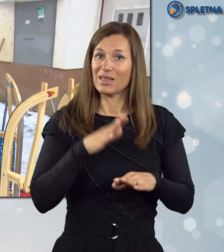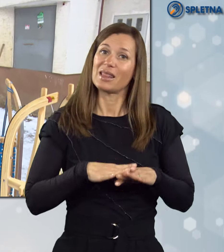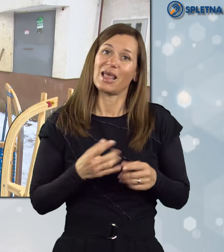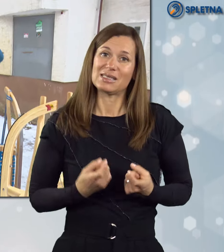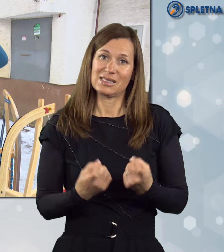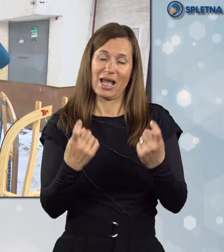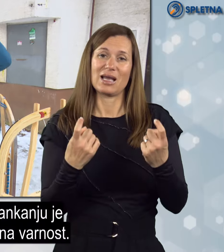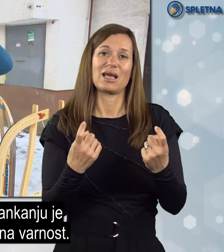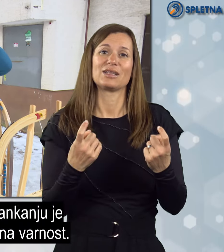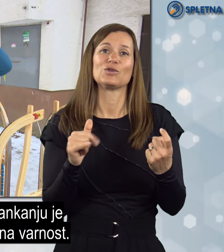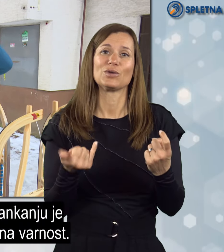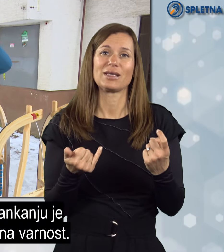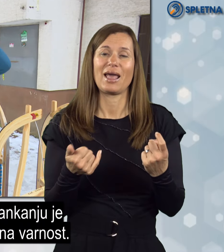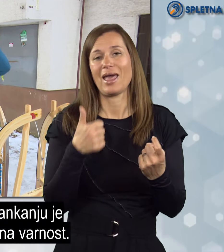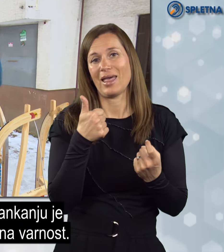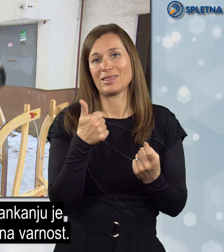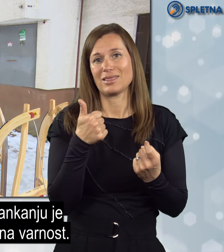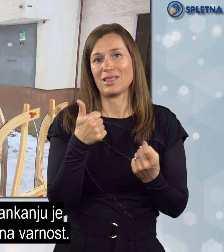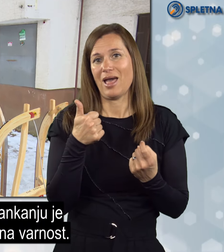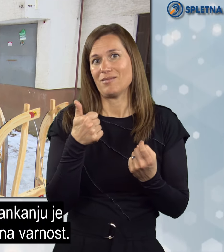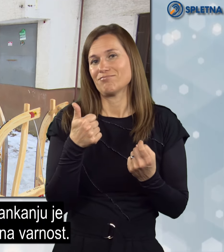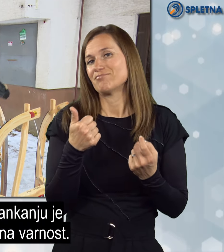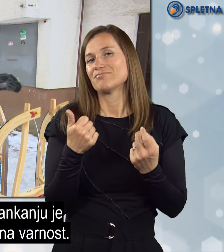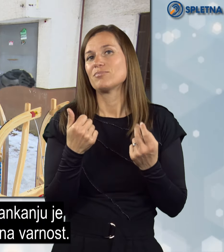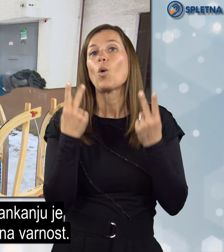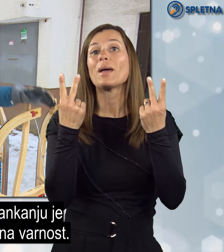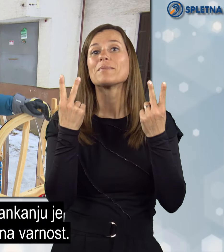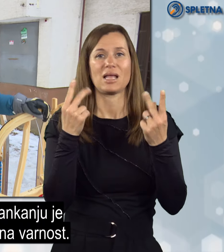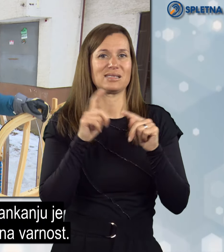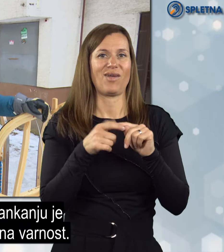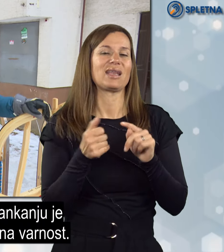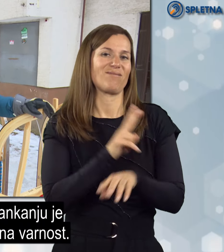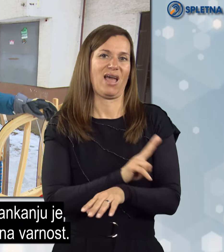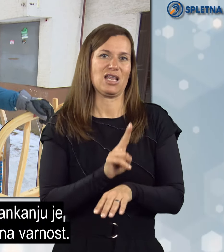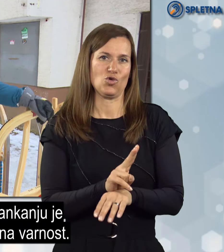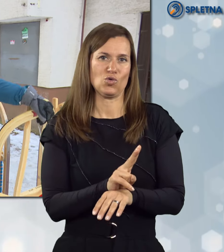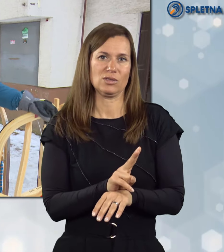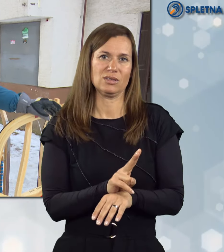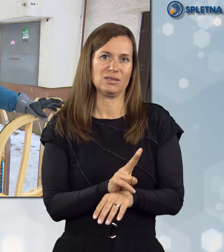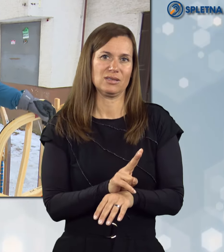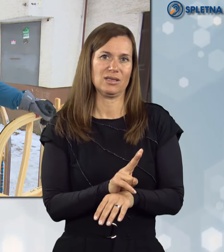Seveda, na sankrnju je ena bistvena lastnost, varnost,